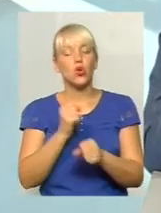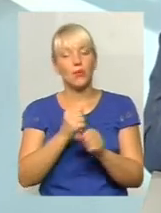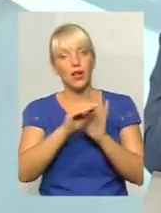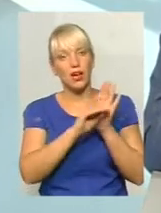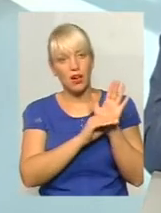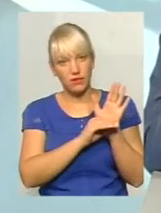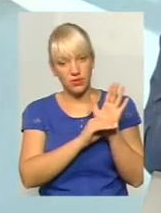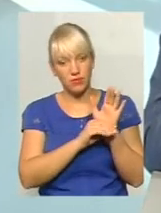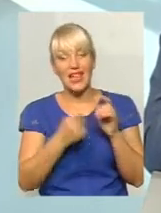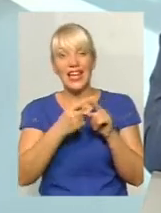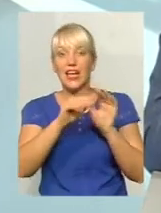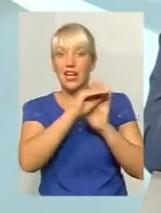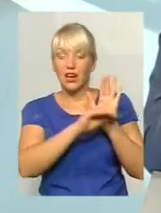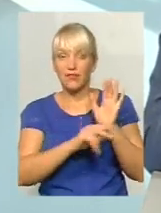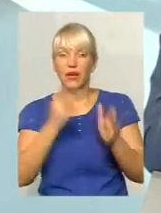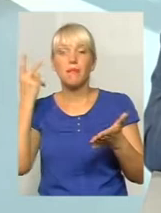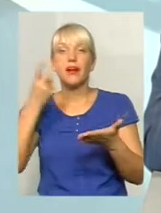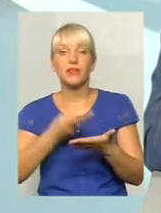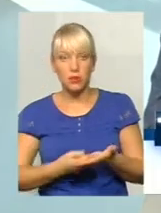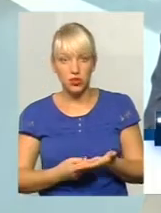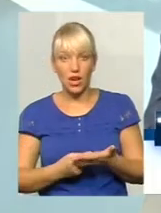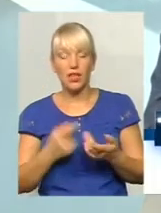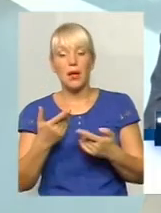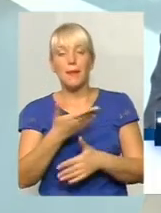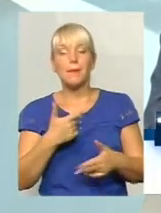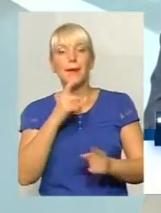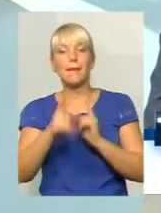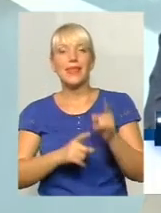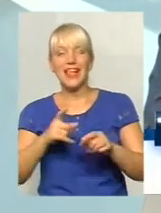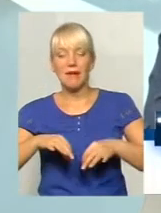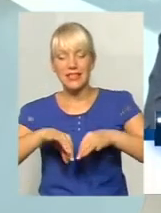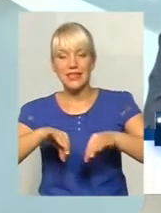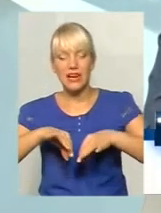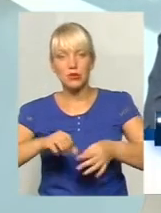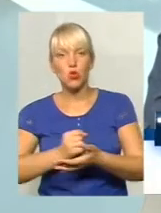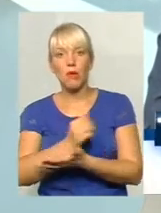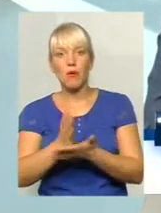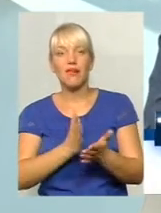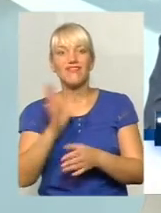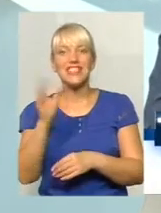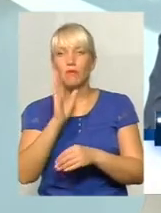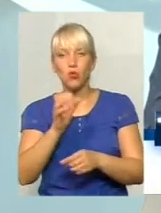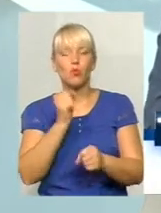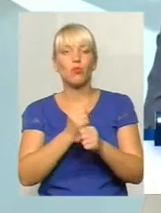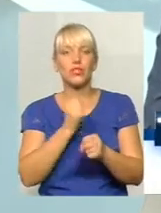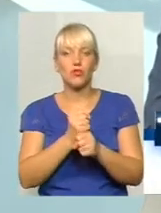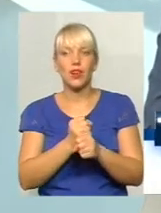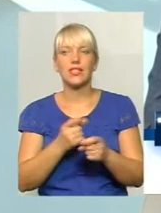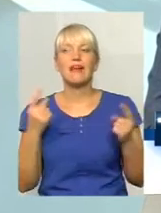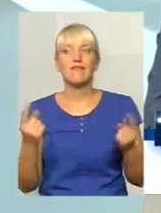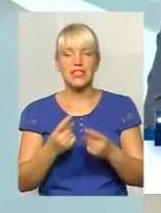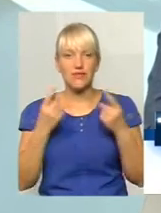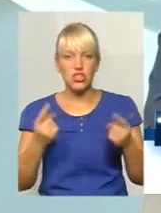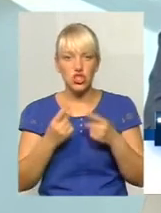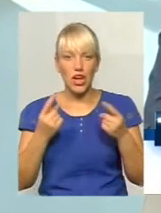Графіком руху ми передбачаємо, по-перше, ми міняємо всю транспортну мережу, вона буде працювати, всі автобуси будуть працювати в звичайному режимі руху.